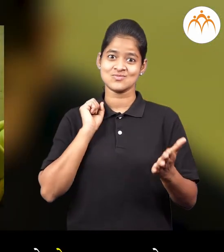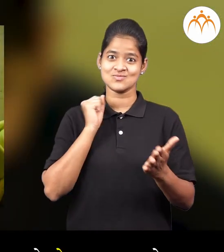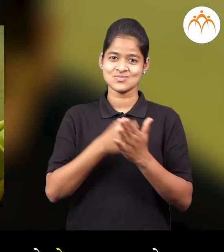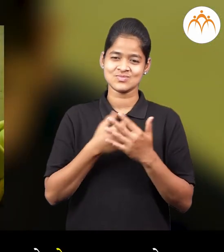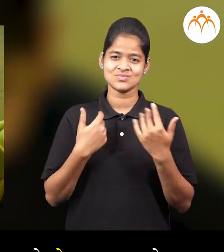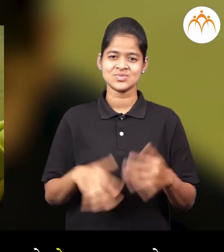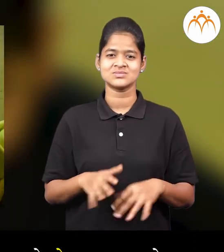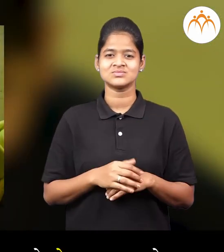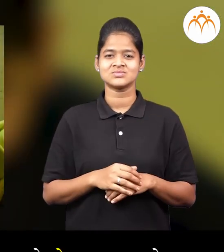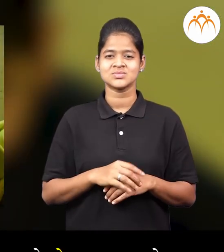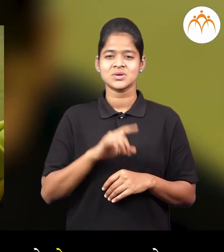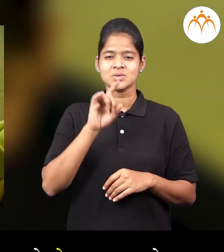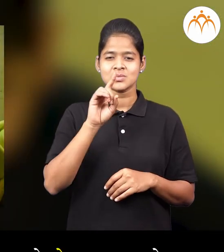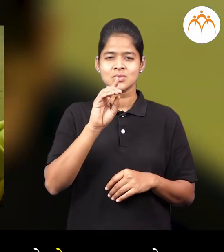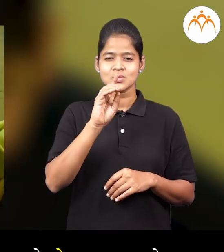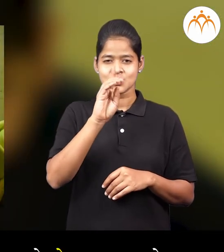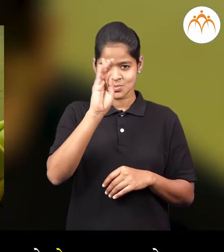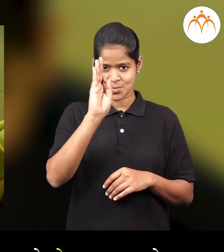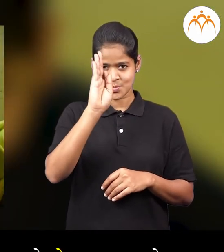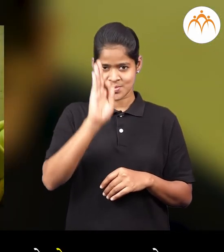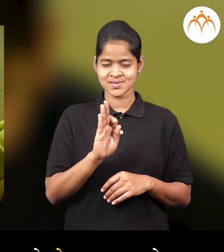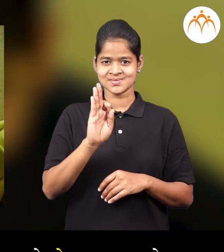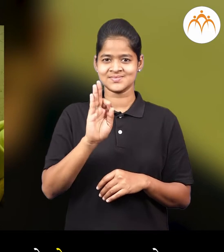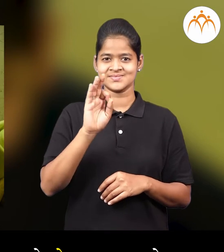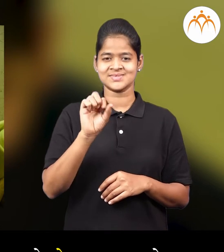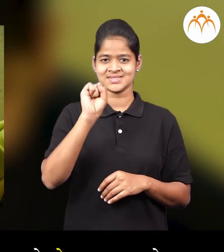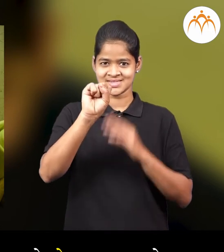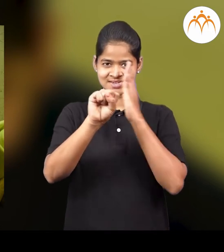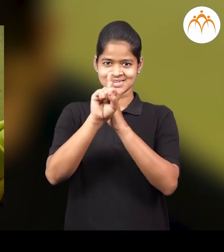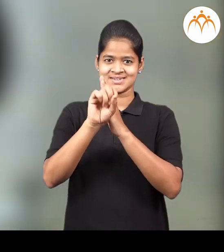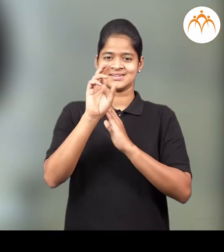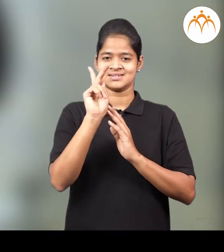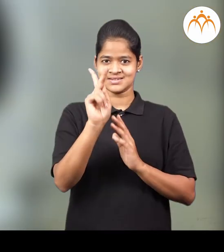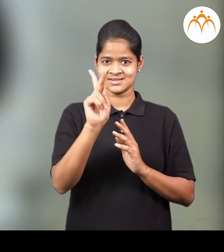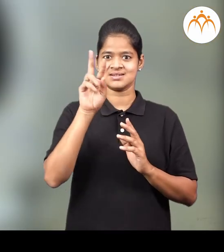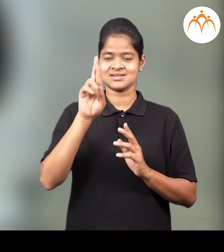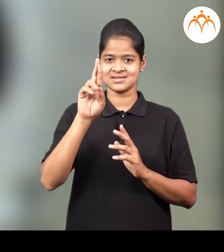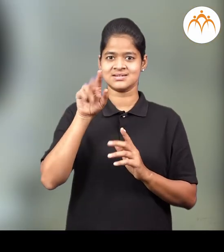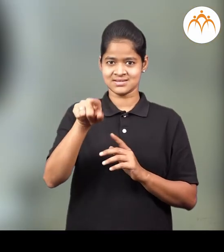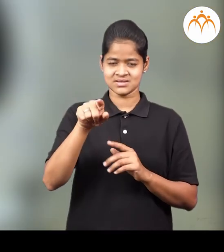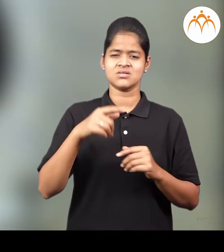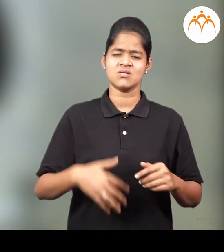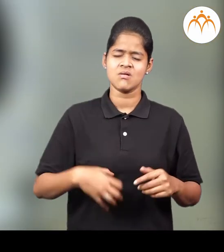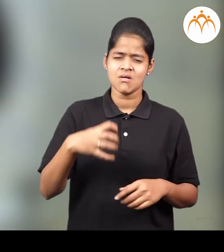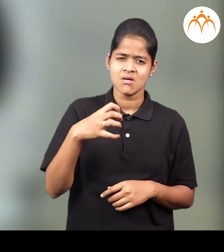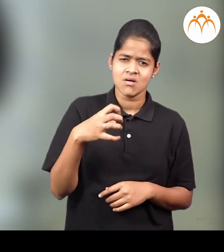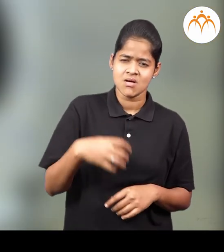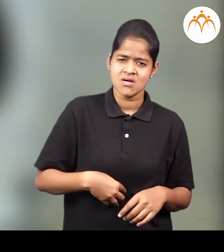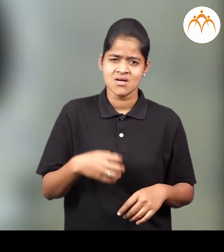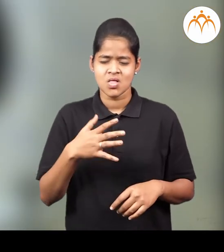आल्यावर थोड़ा वैयाने भासकरचे पोड दुखु लागले त्याला एकदोन उल्ट्या जाल्या